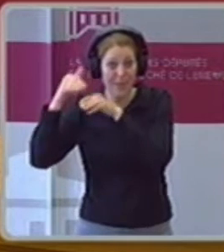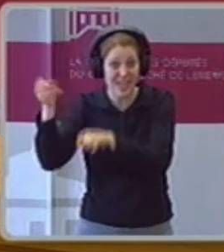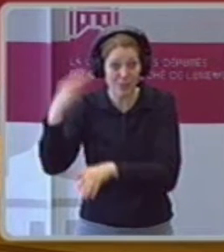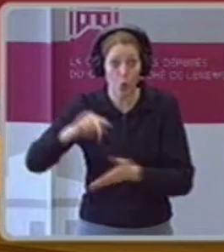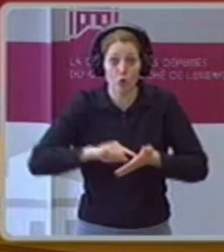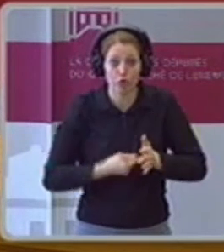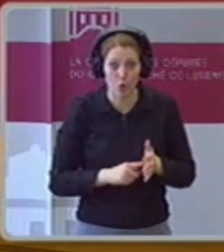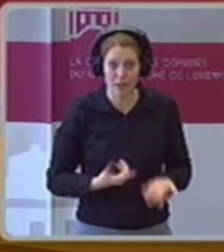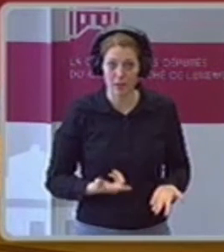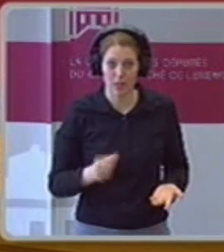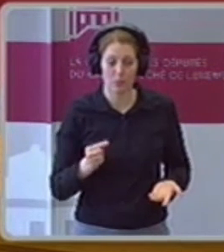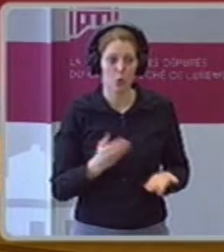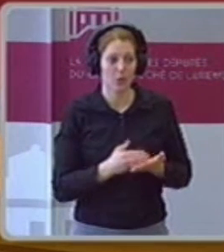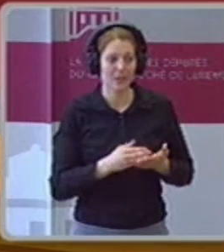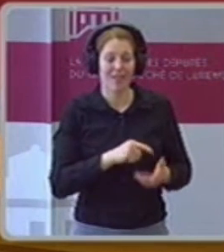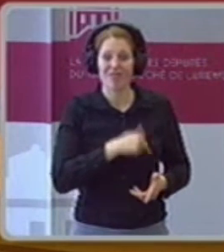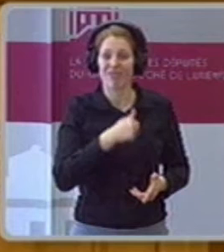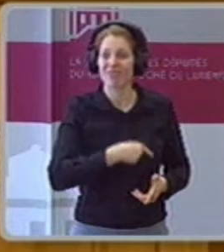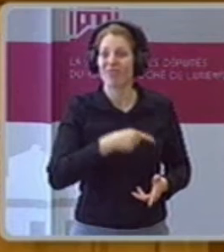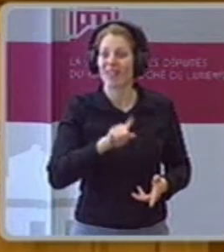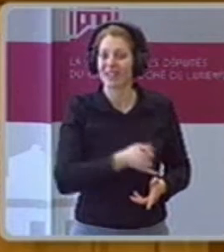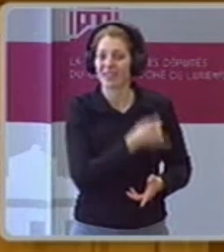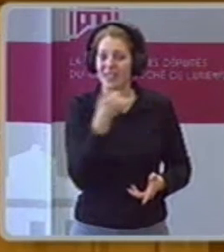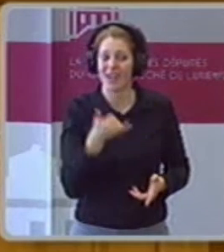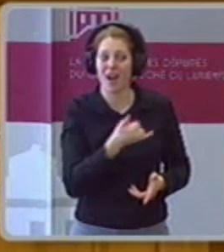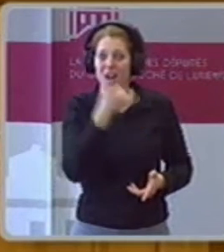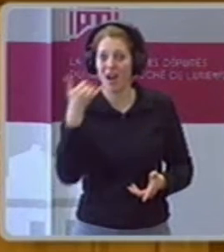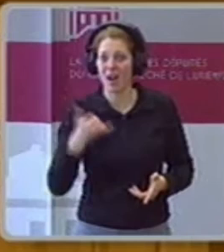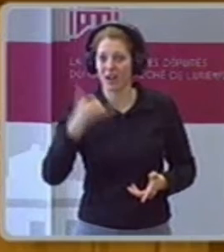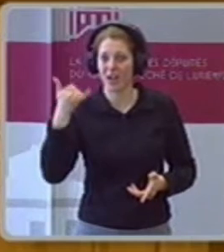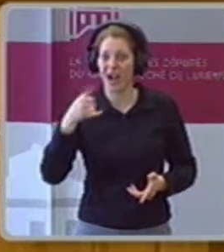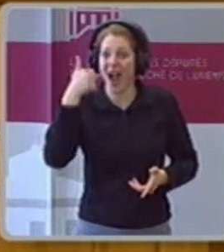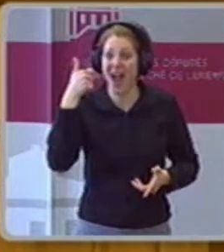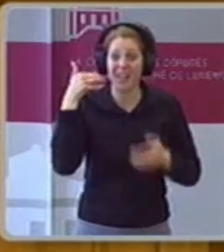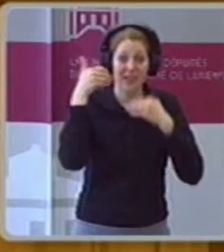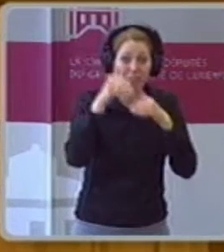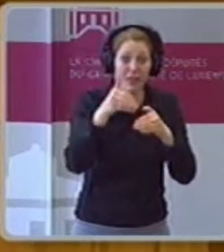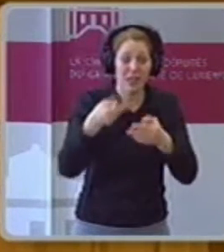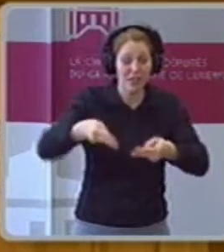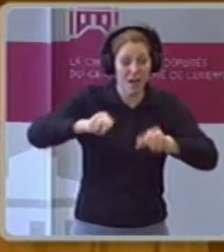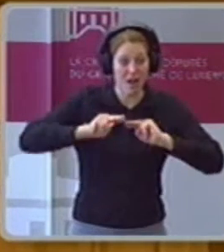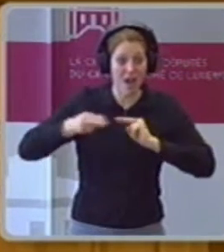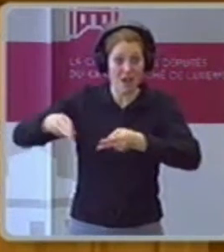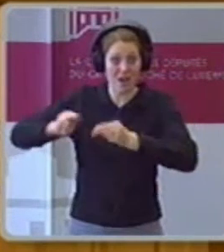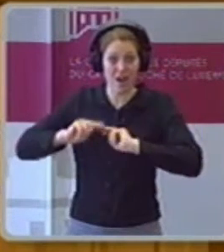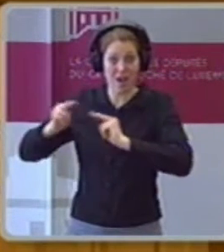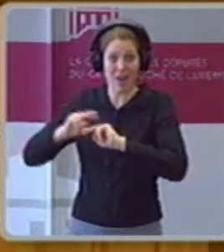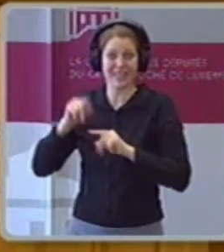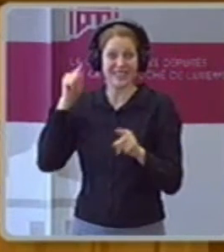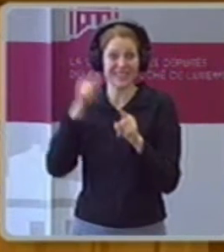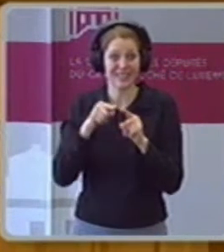für das Staatsbudget an den Equilibrium zu bringen. Da kann ich nicht hingehen, also es hat den